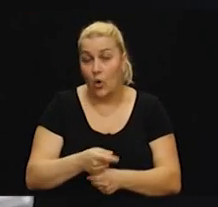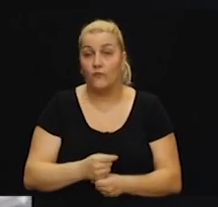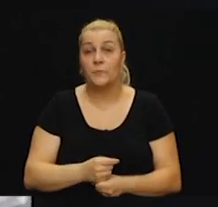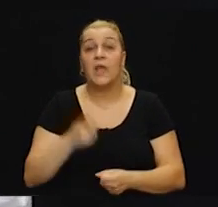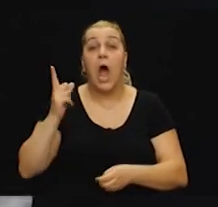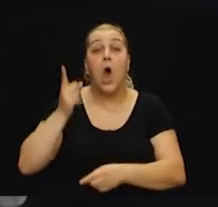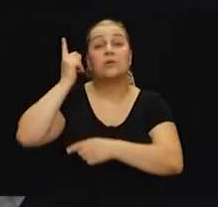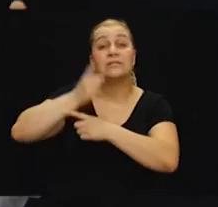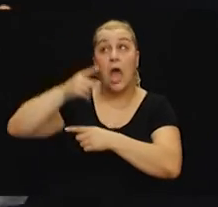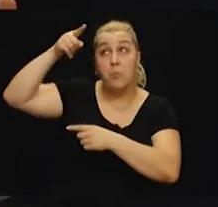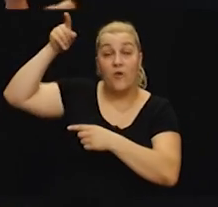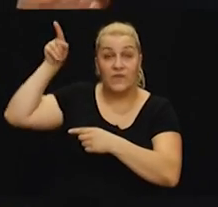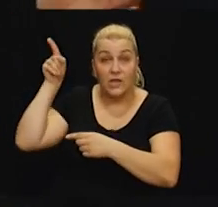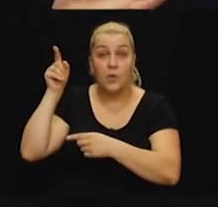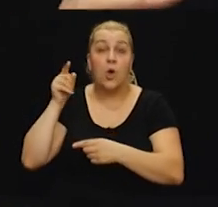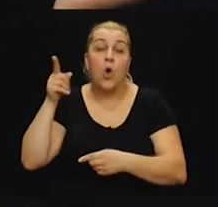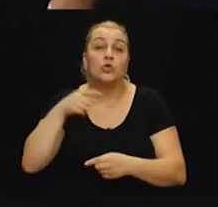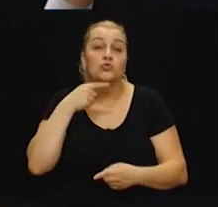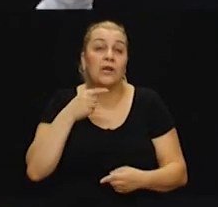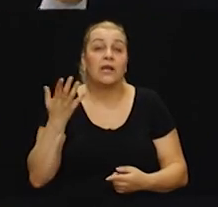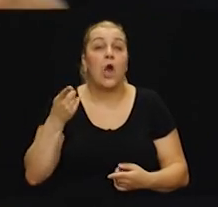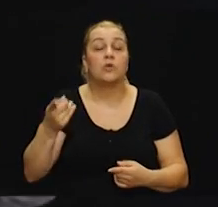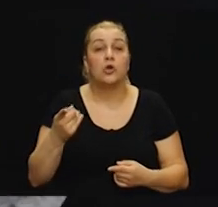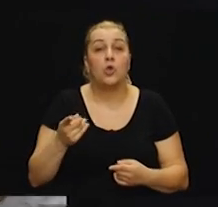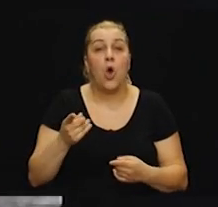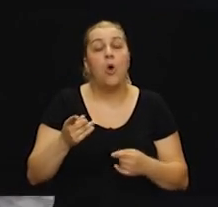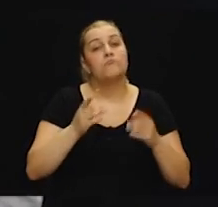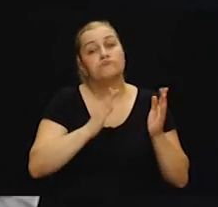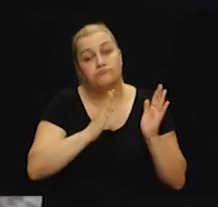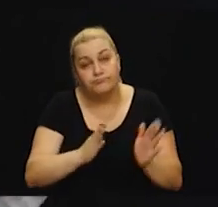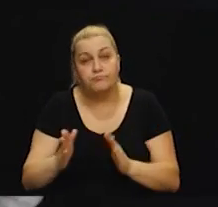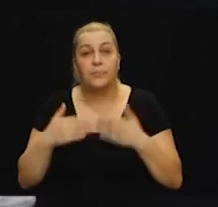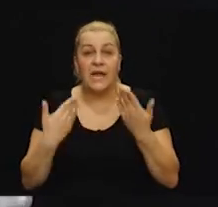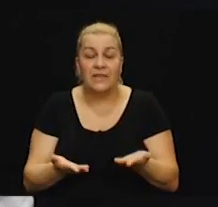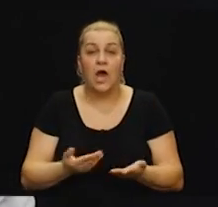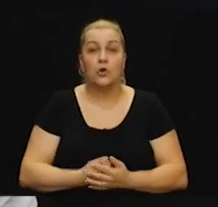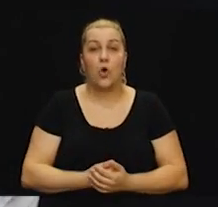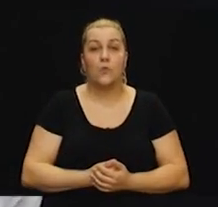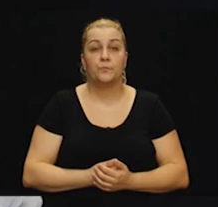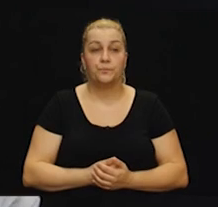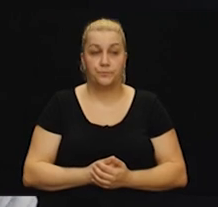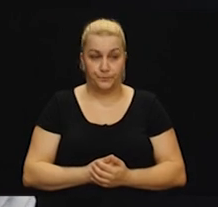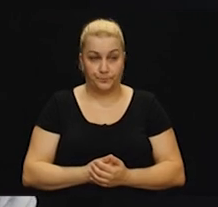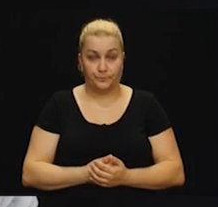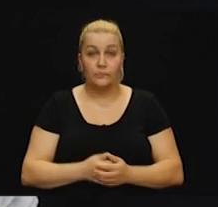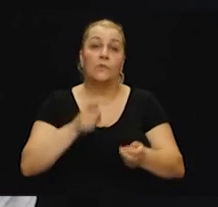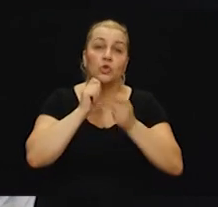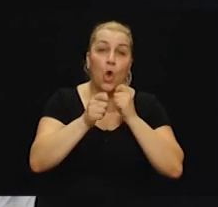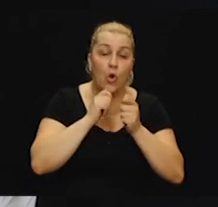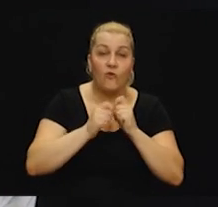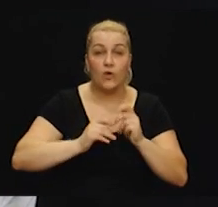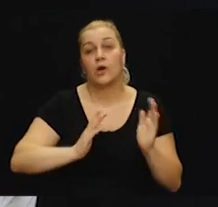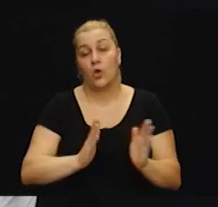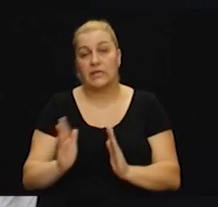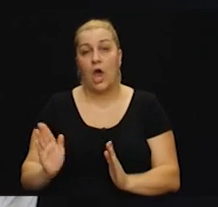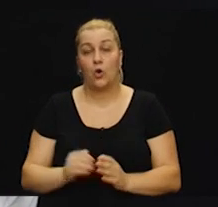zapovednom bilo je govora da je to kao predano ili da je dogovoreno i